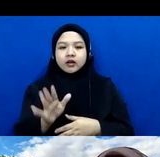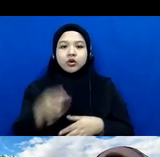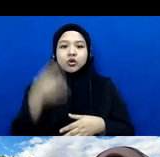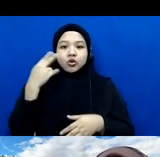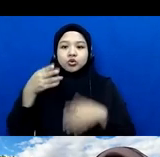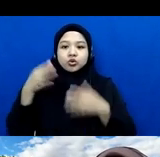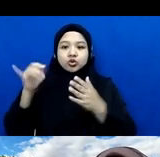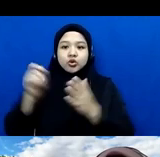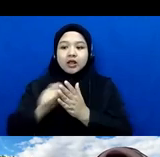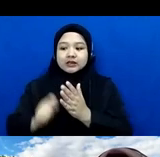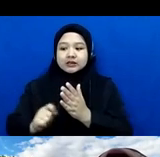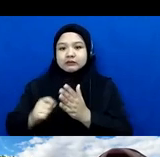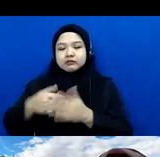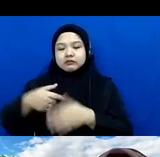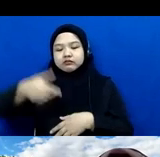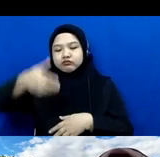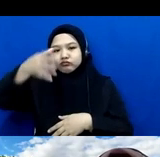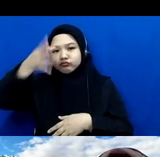jurnalisme ini tapi